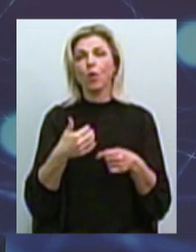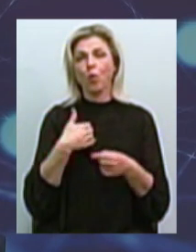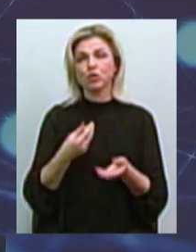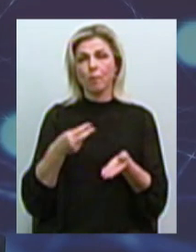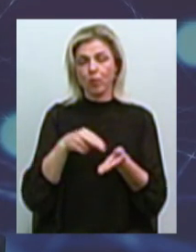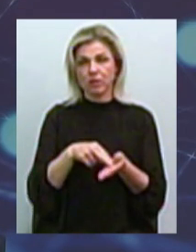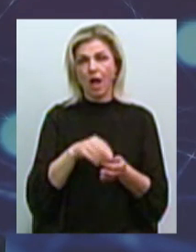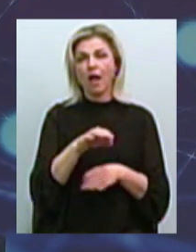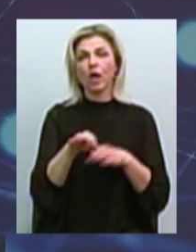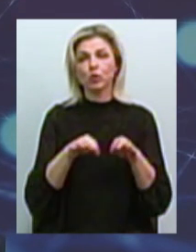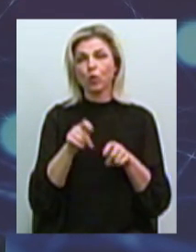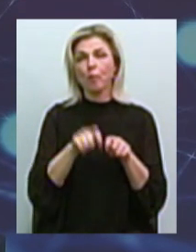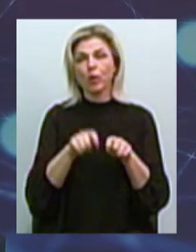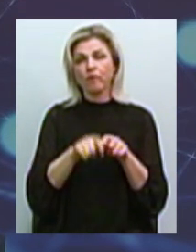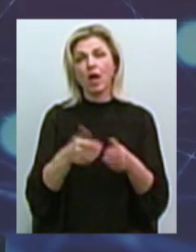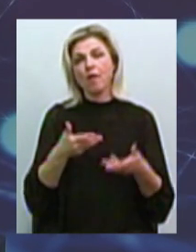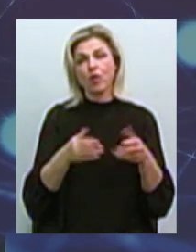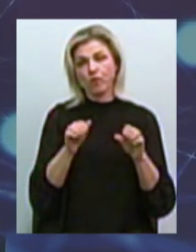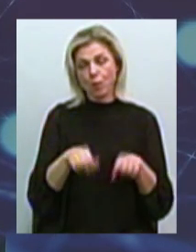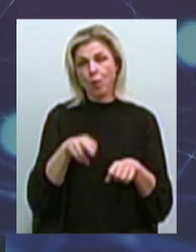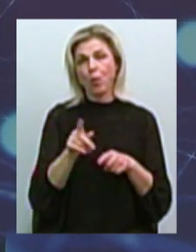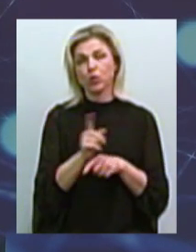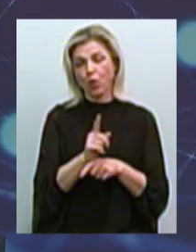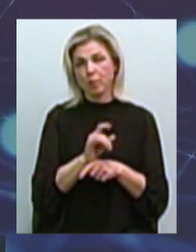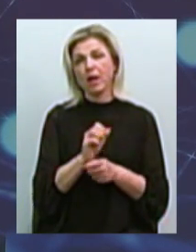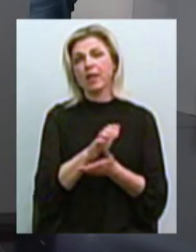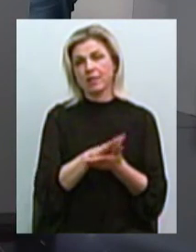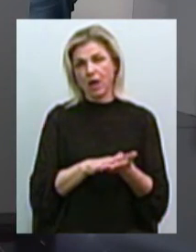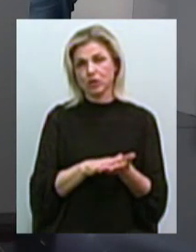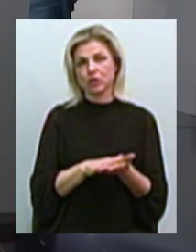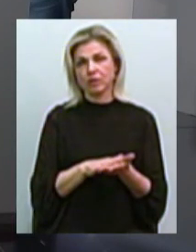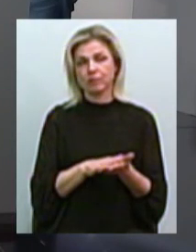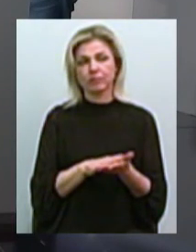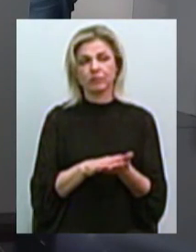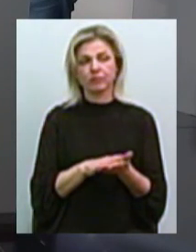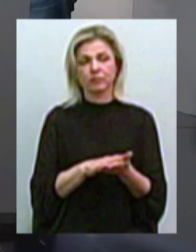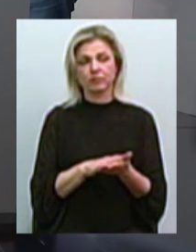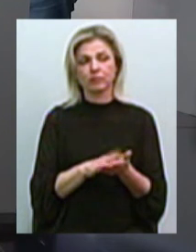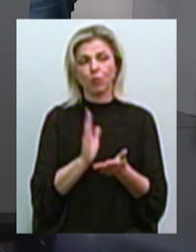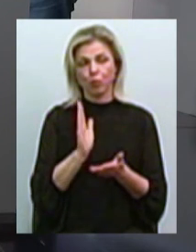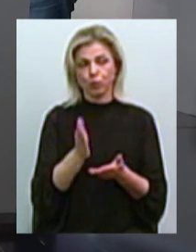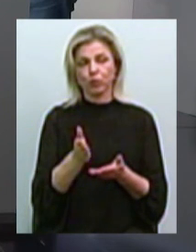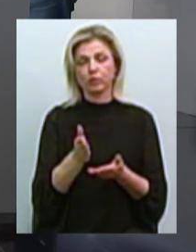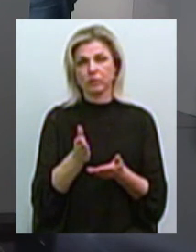архитектура проверит, возможно ли там установка по нормам, ну, и дальше потом будет.